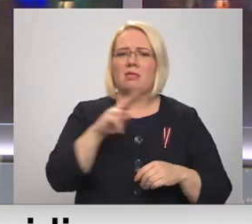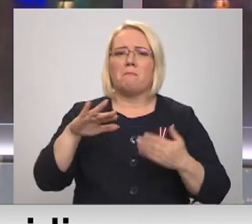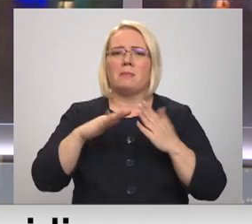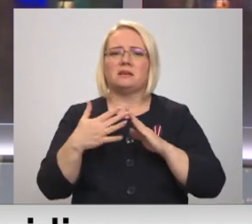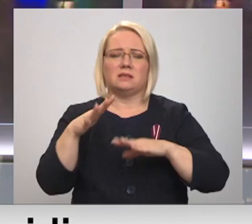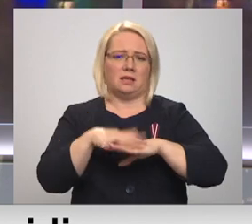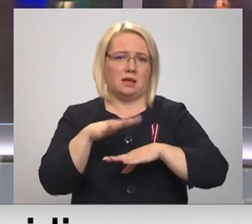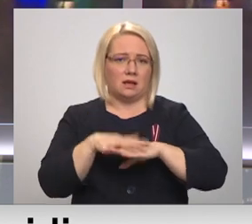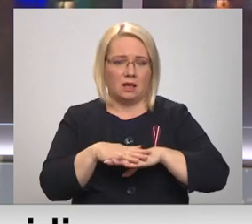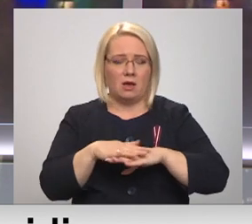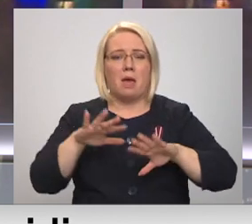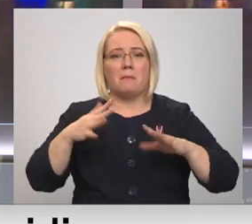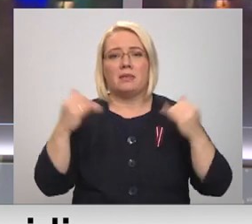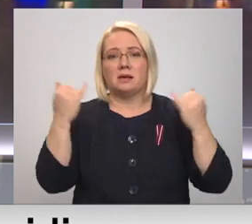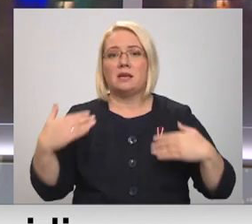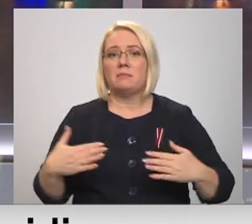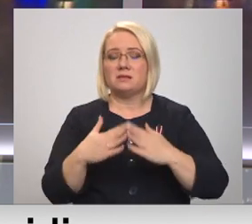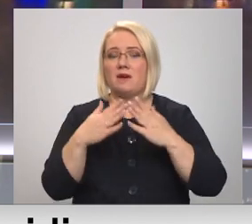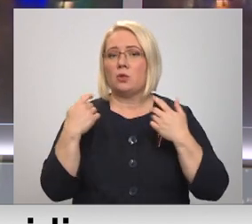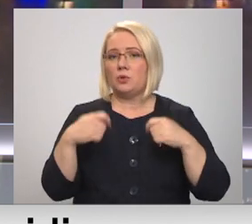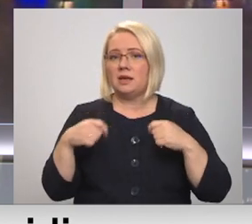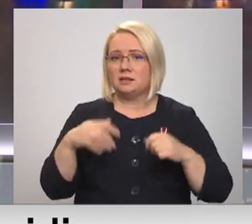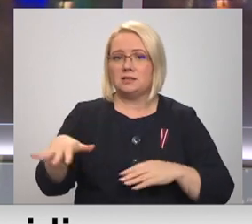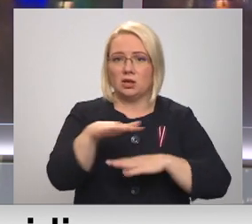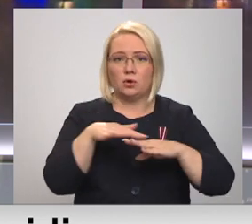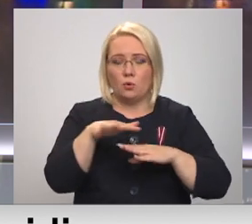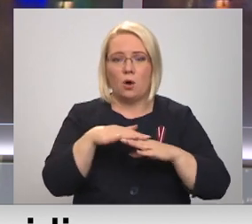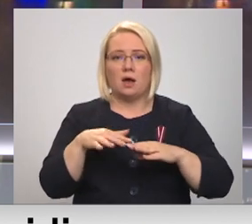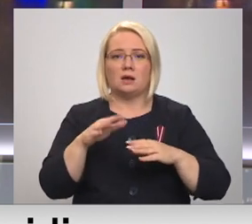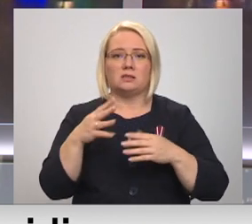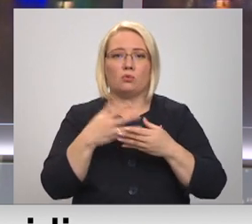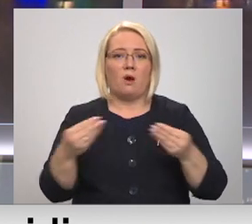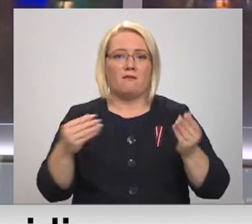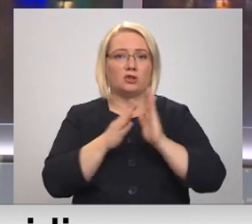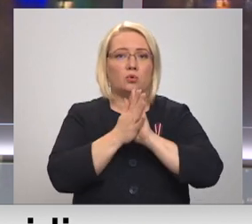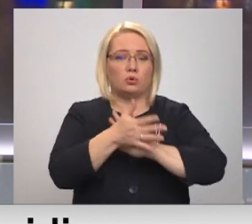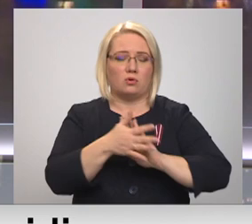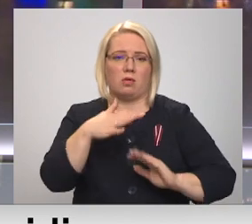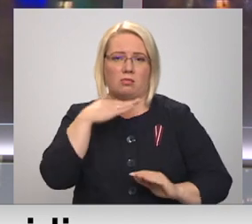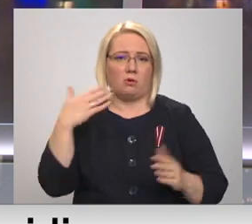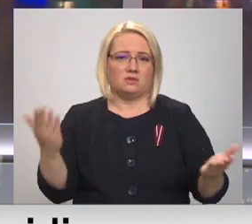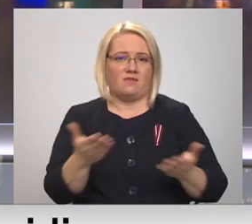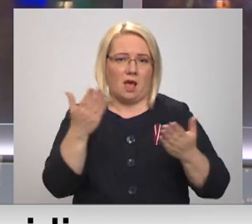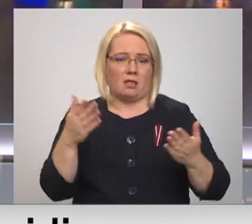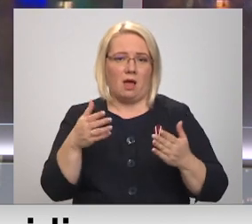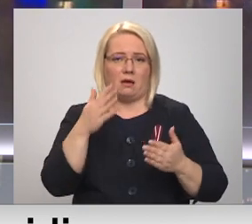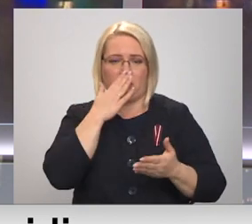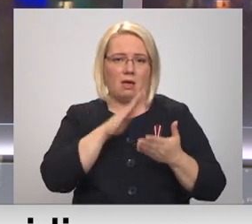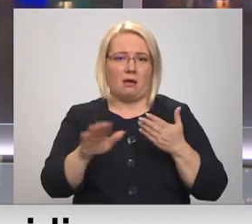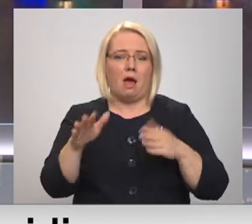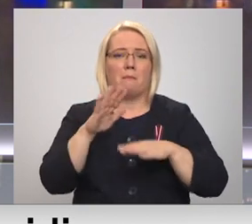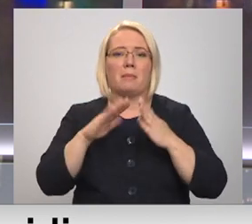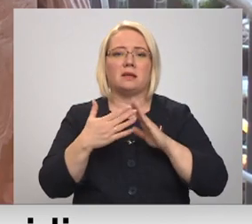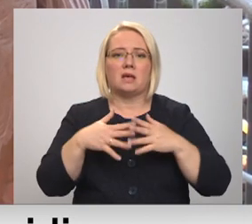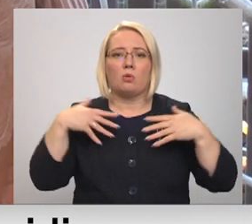tirki. Turklāt Ziemassvērka tirdziņos, viņu prāt, novērļas trūsmeišanos ir daudz vieglāk nekā pilsētu lielajos tirkos.